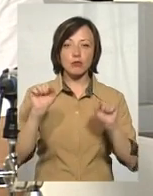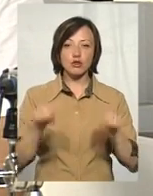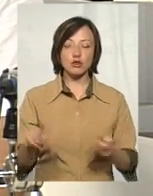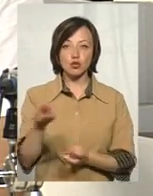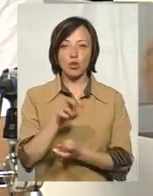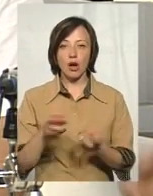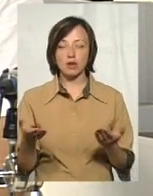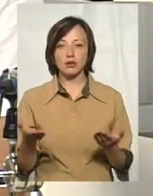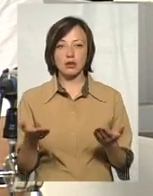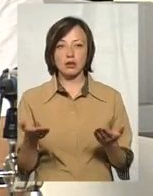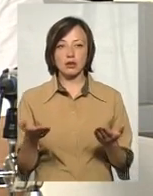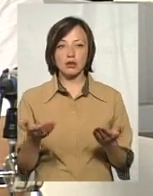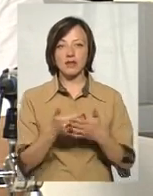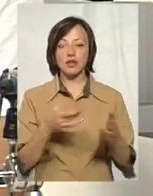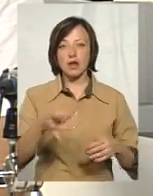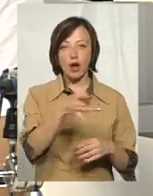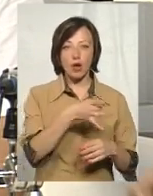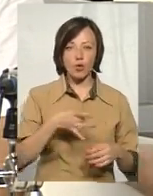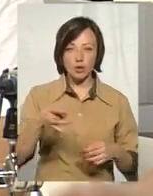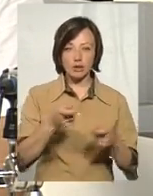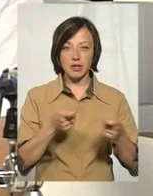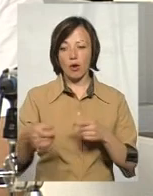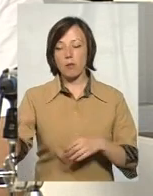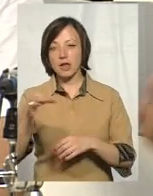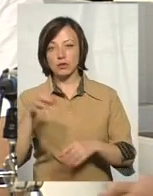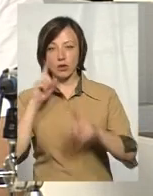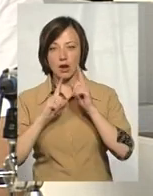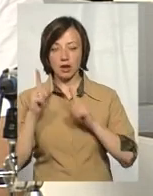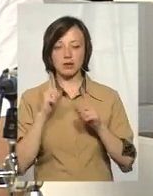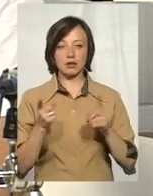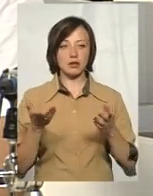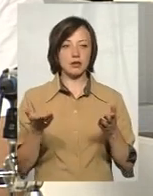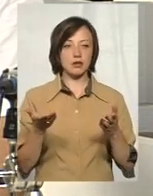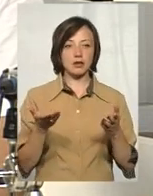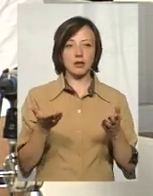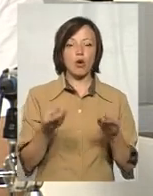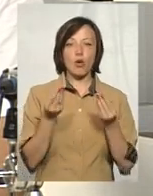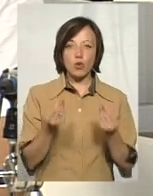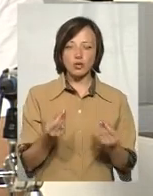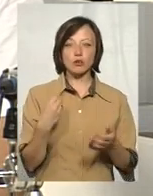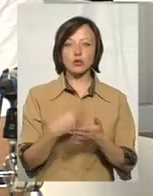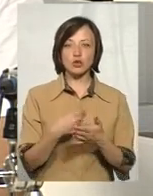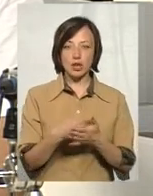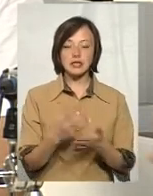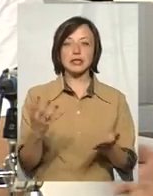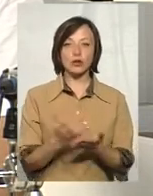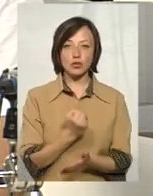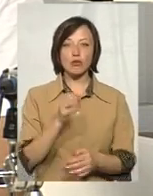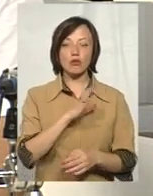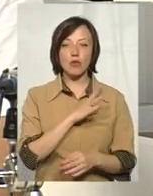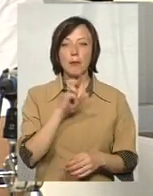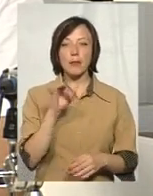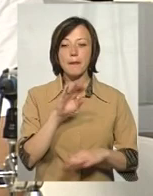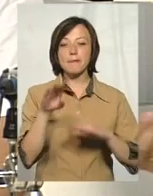шукати від районної ради, від обласної ради. Кошти бюджетні знайдуться, була би